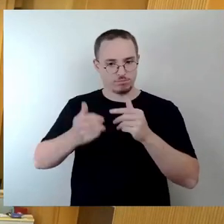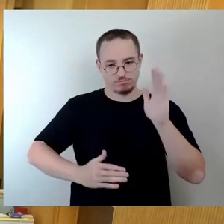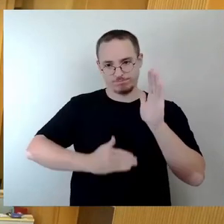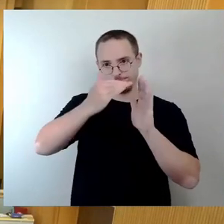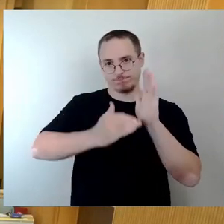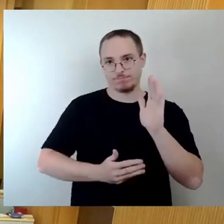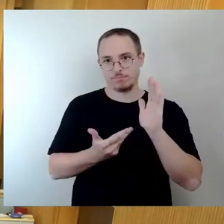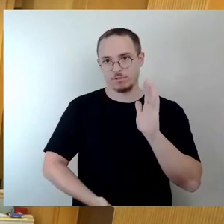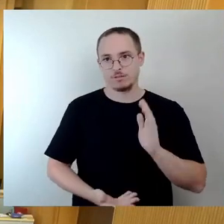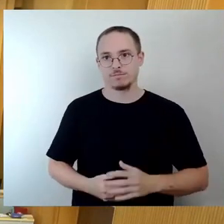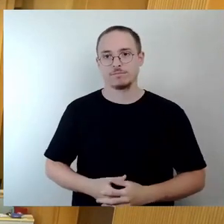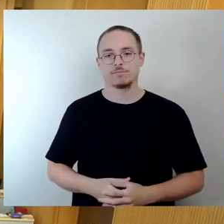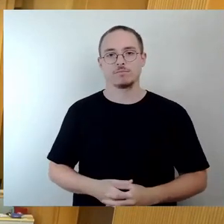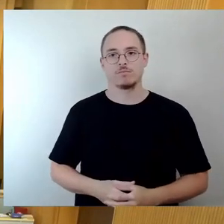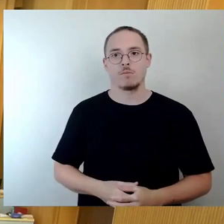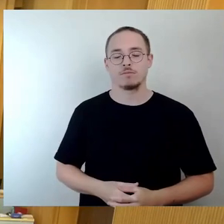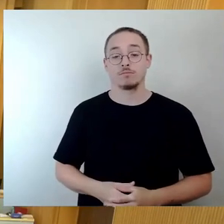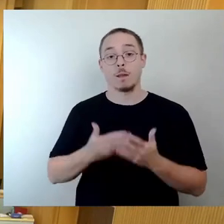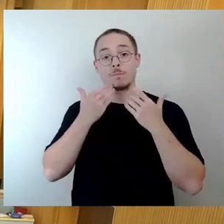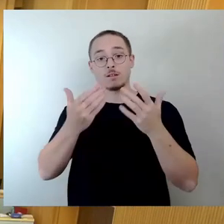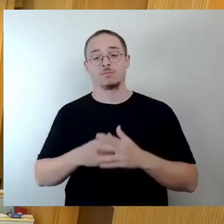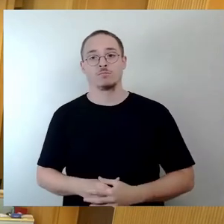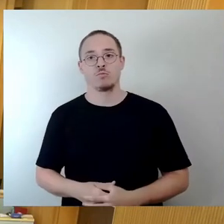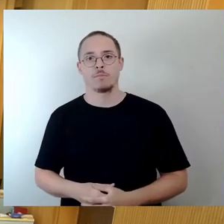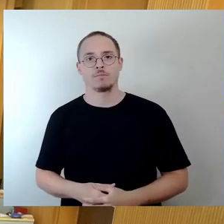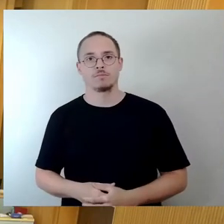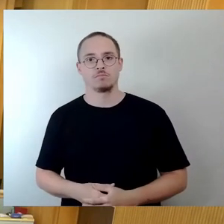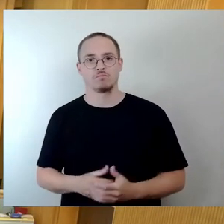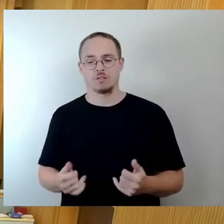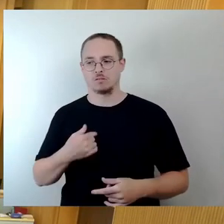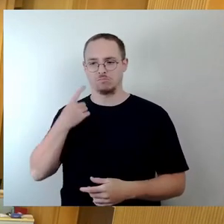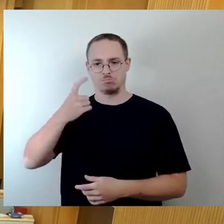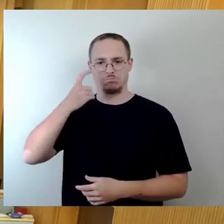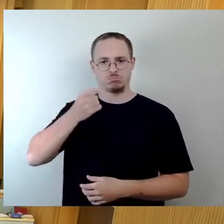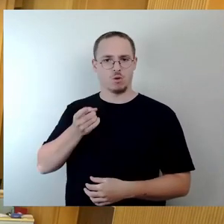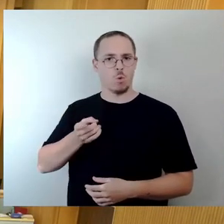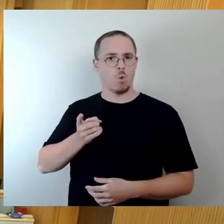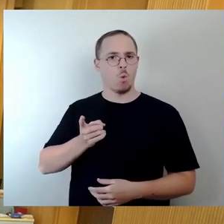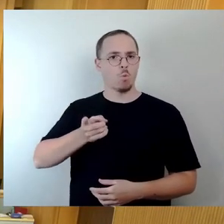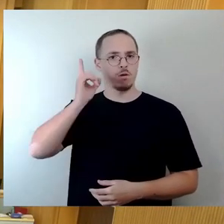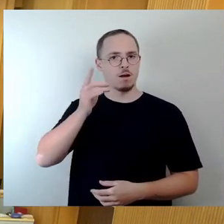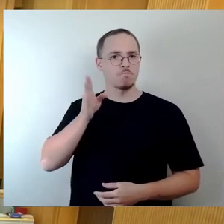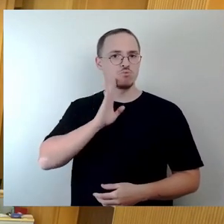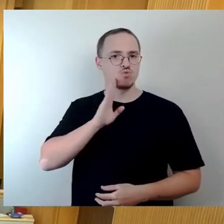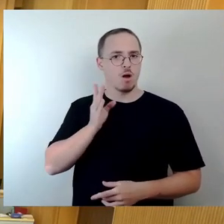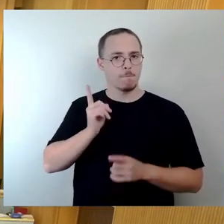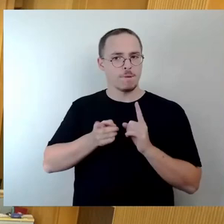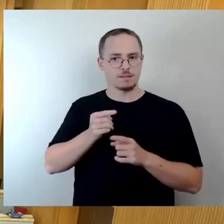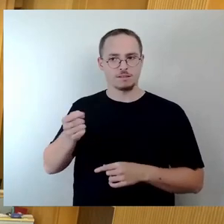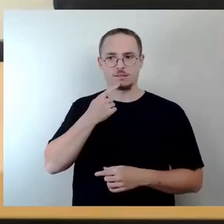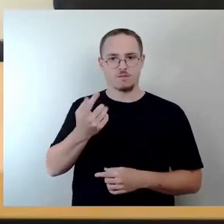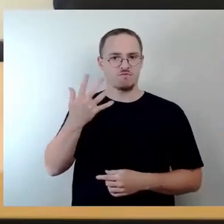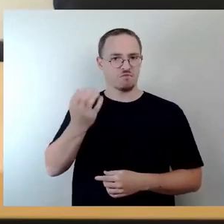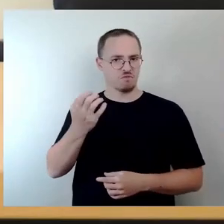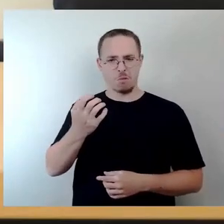Es wäre mir jetzt neu, dass der Oberbürgermeister von 50 auf 30 gestrichen hat. Es ist eine gemeinschaftliche Vorlage